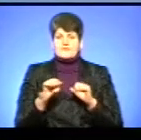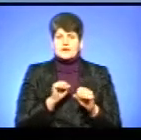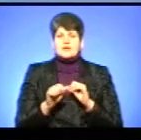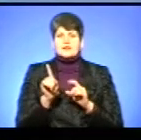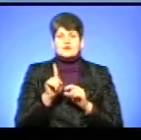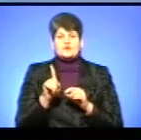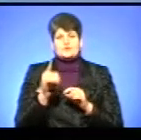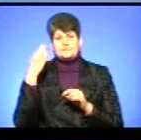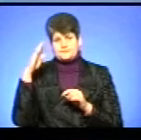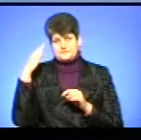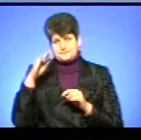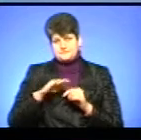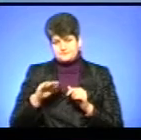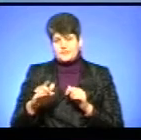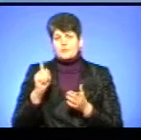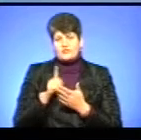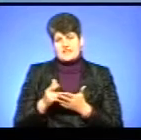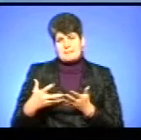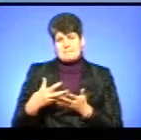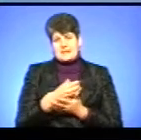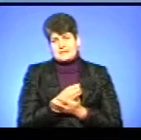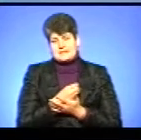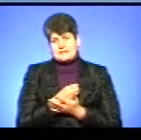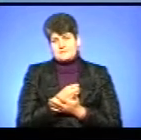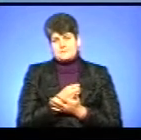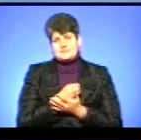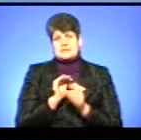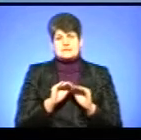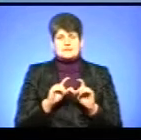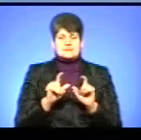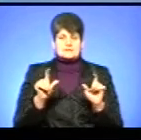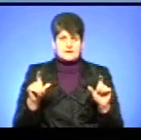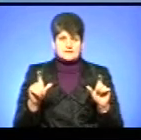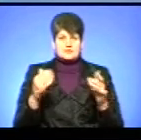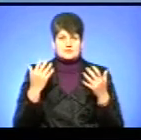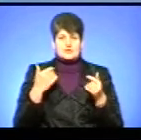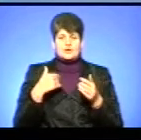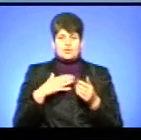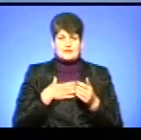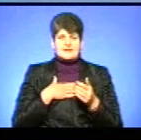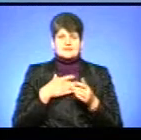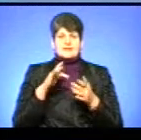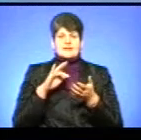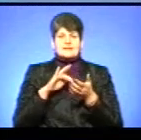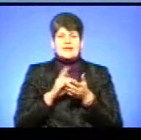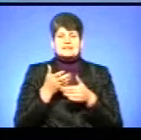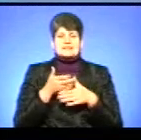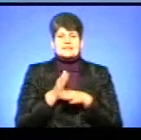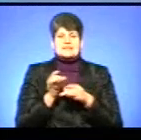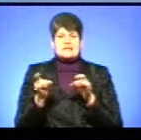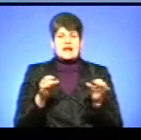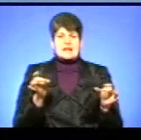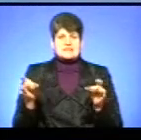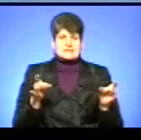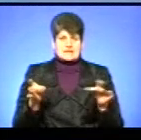іногородні діти повинні платити за відвідування садків. Оскільки в нас децентралізація в Україні реалізовується.